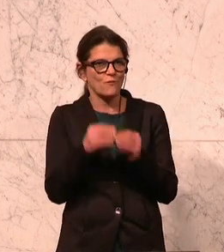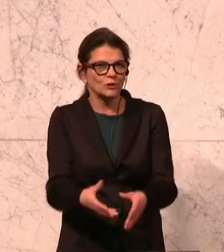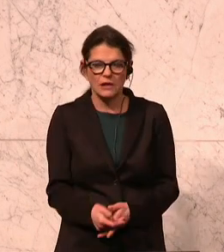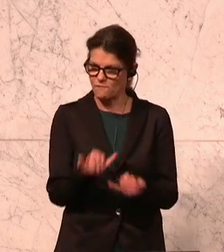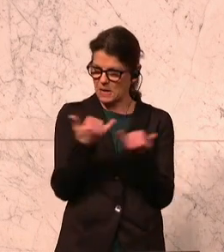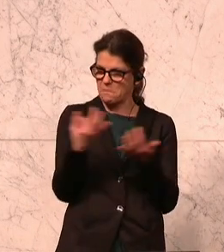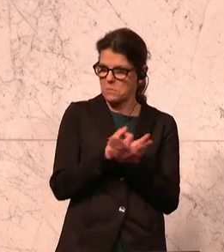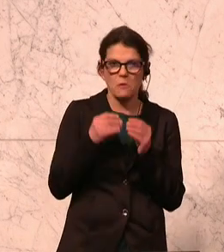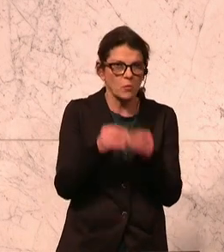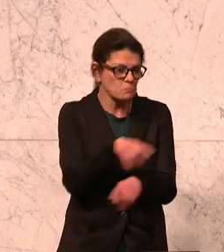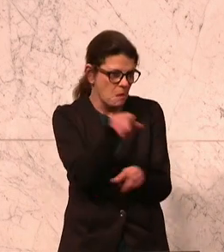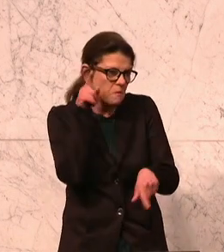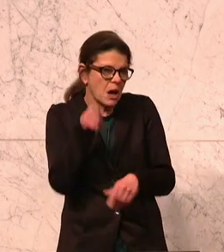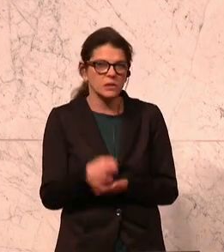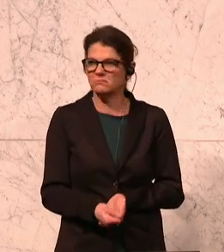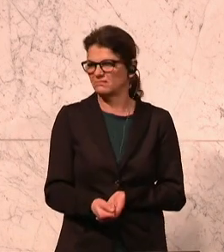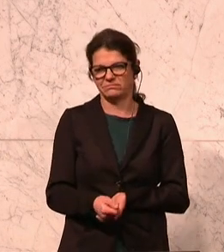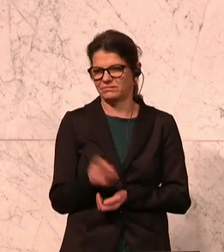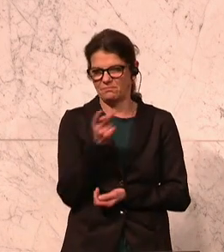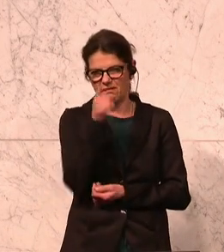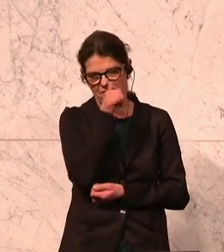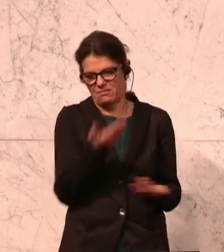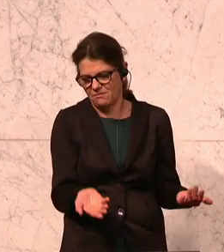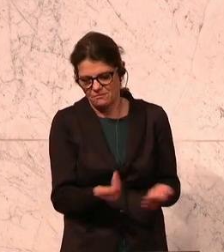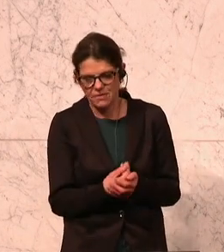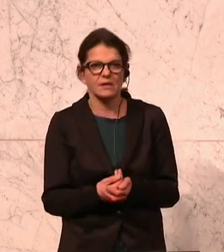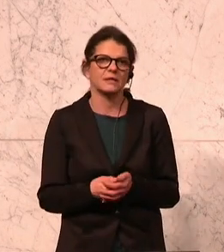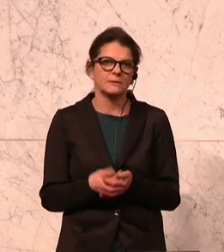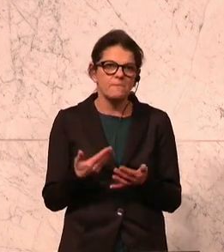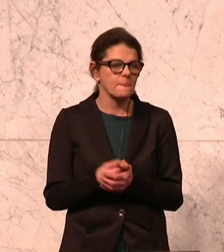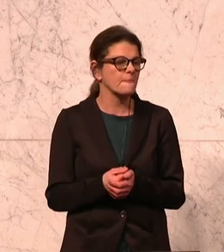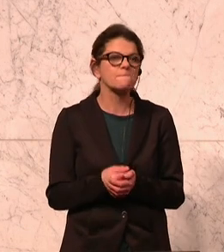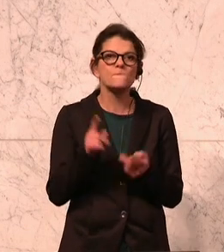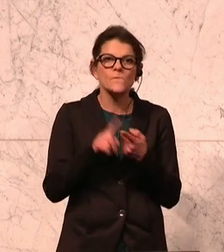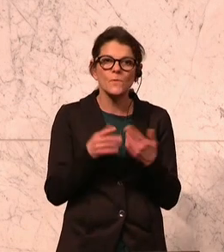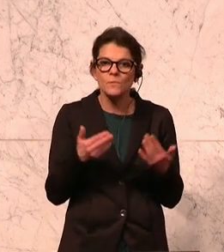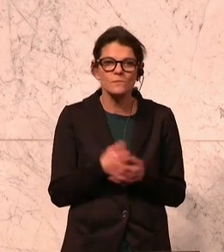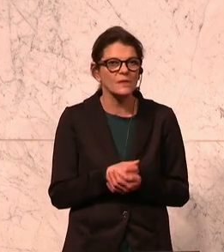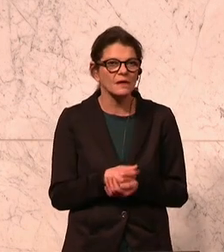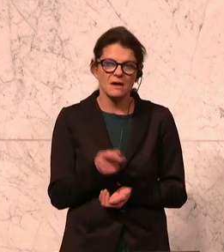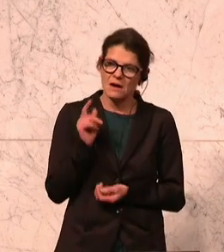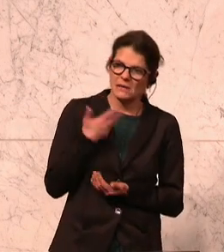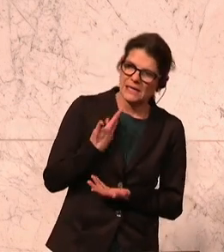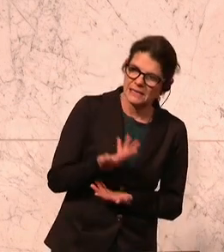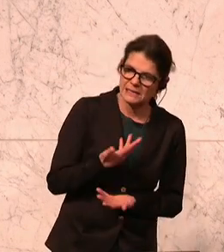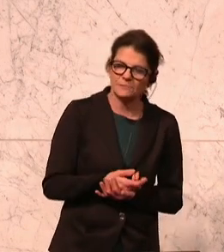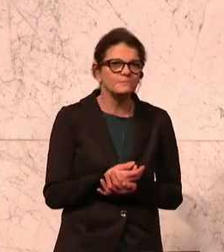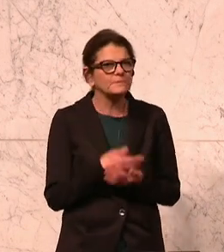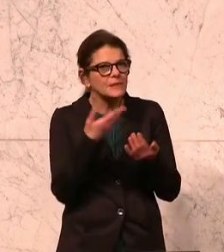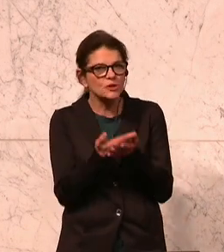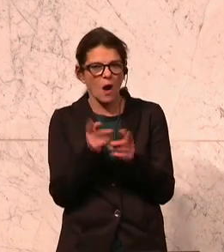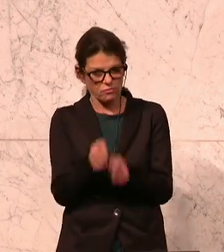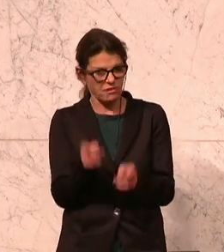Bildung geht. Beides ist natürlich ein Irrtum. Und da ein bisschen so ist auch diese